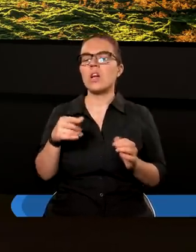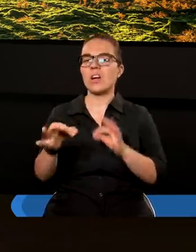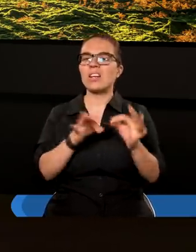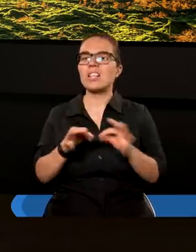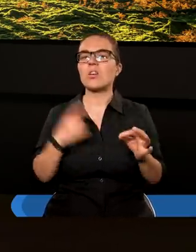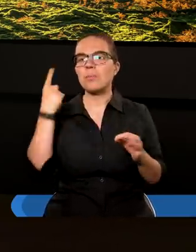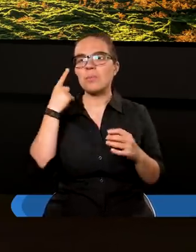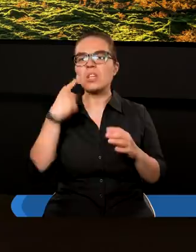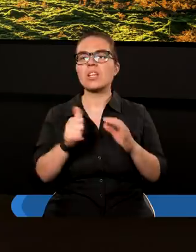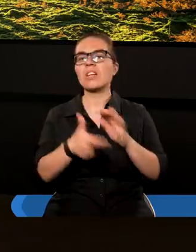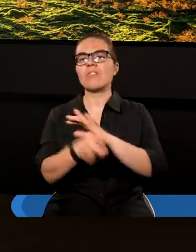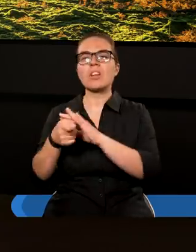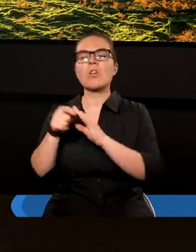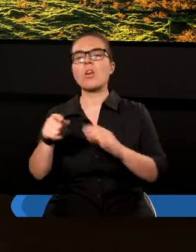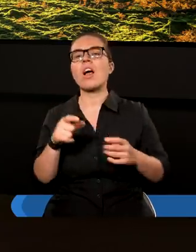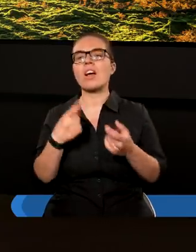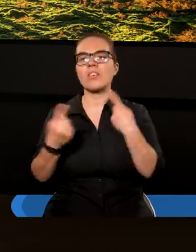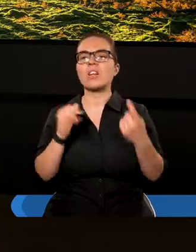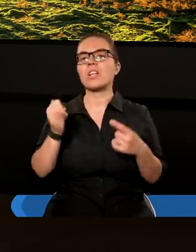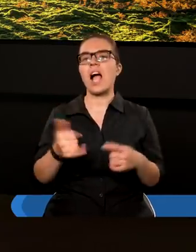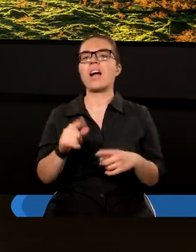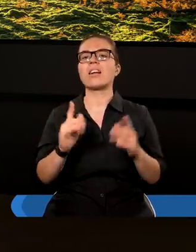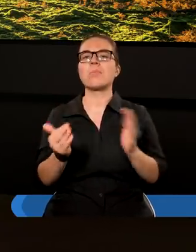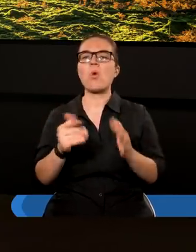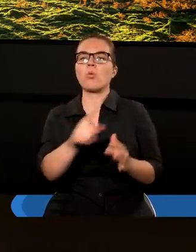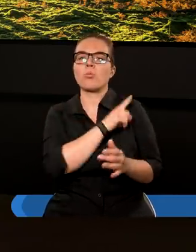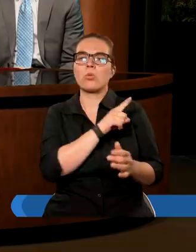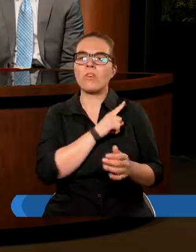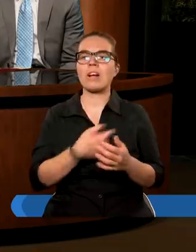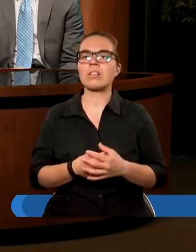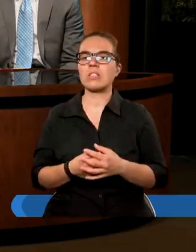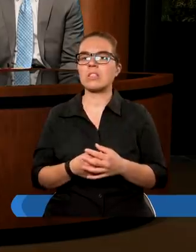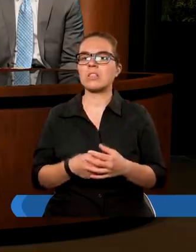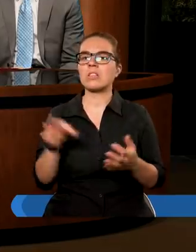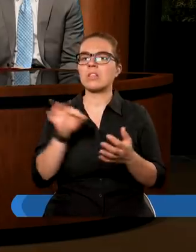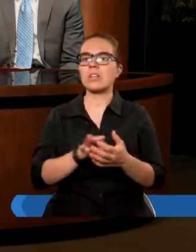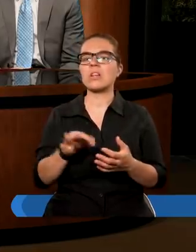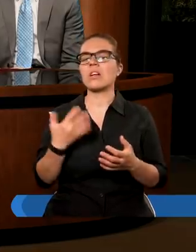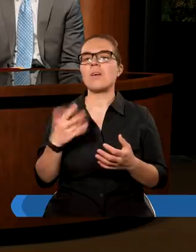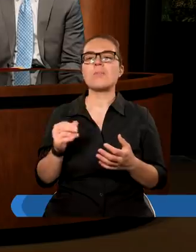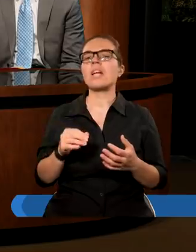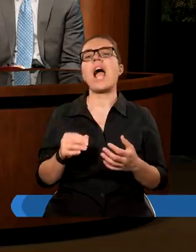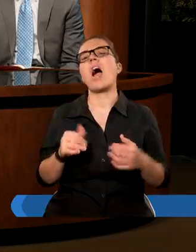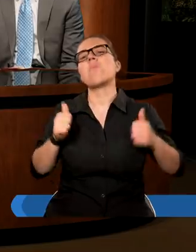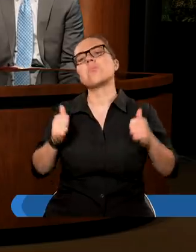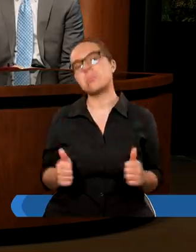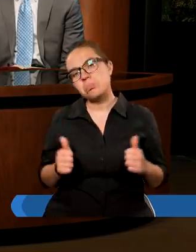historię i wyciągnijmy z niej lekcję dla siebie. W jaki sposób czuwać? Z pewnością niebiernie.